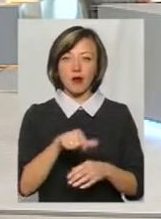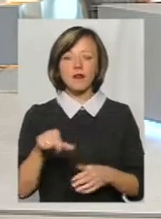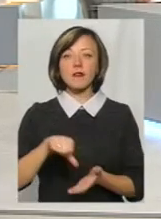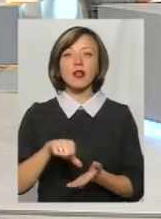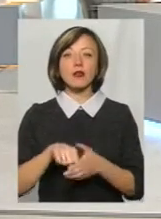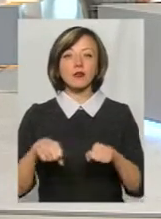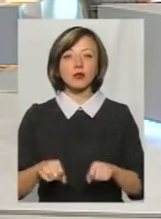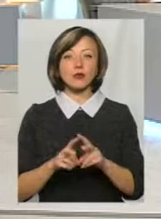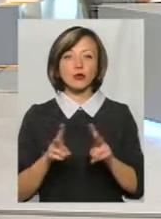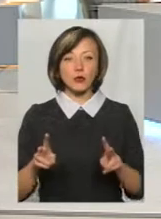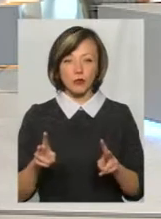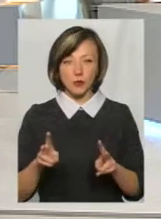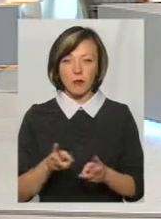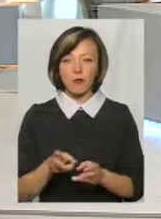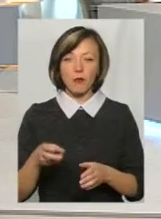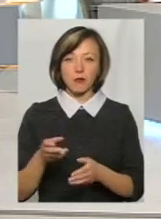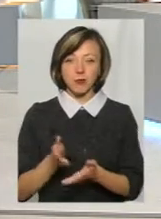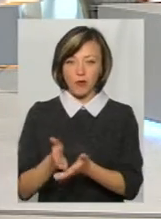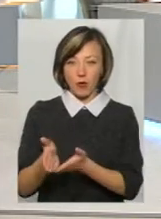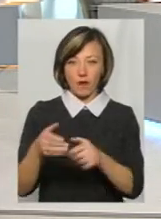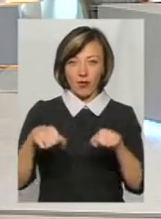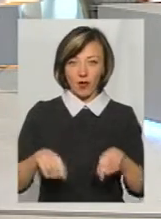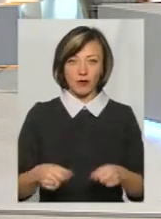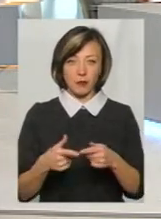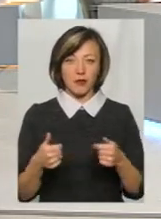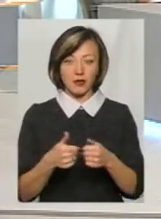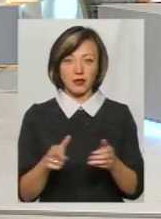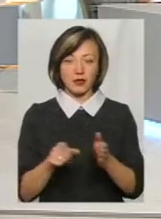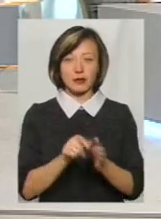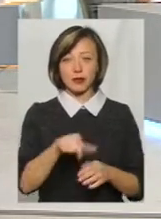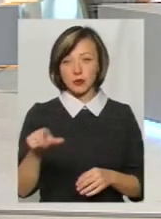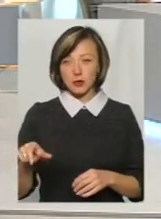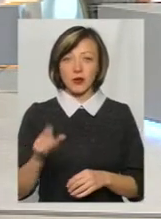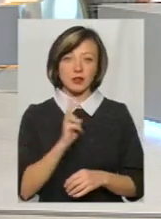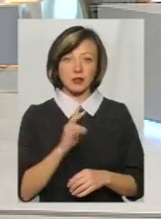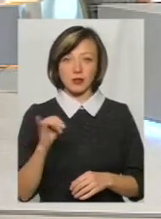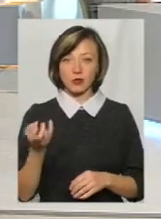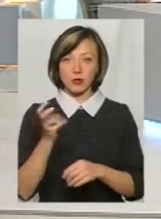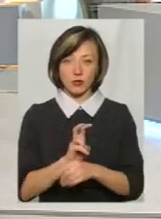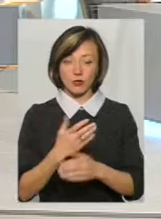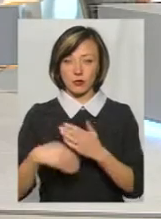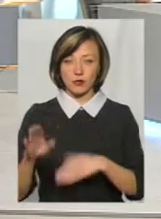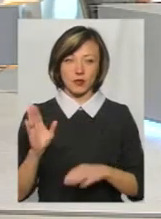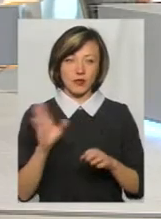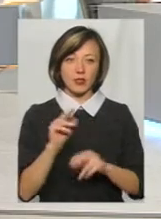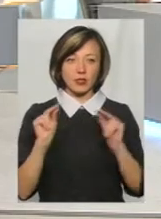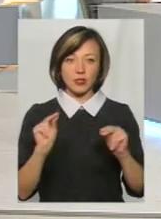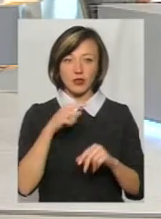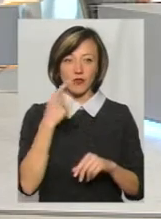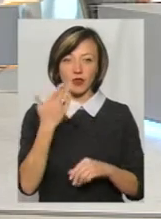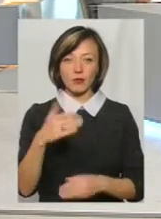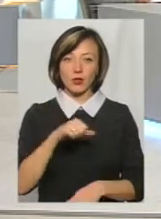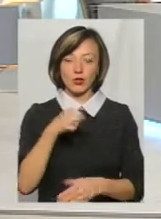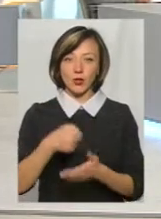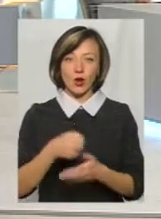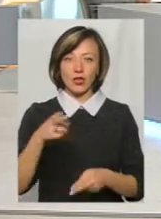влади на акції? Як про владну. А, про владну. про владну. Ні, але Константин Іванович прийшов і пішов. давайте говорити відверто. Ви ж не були до